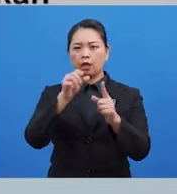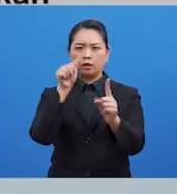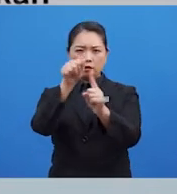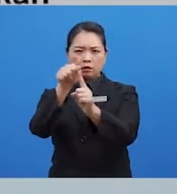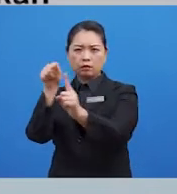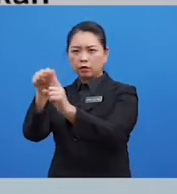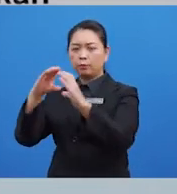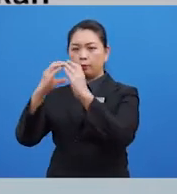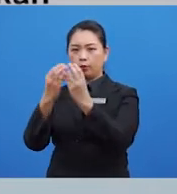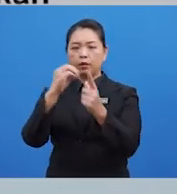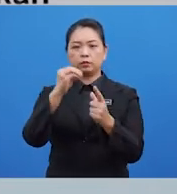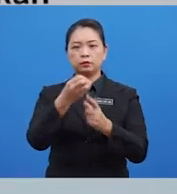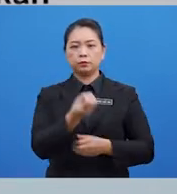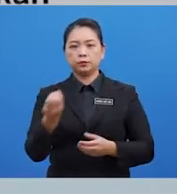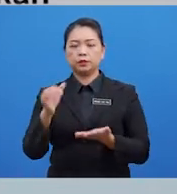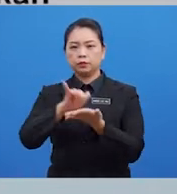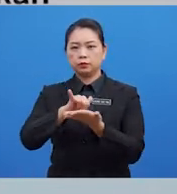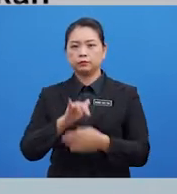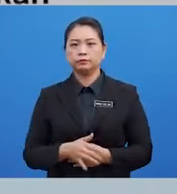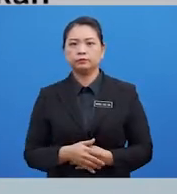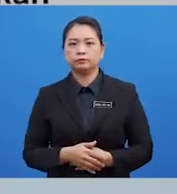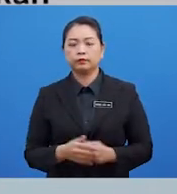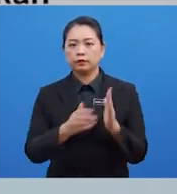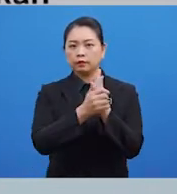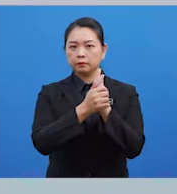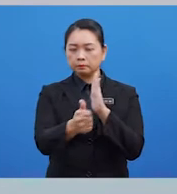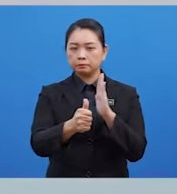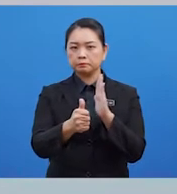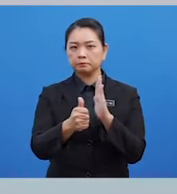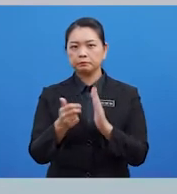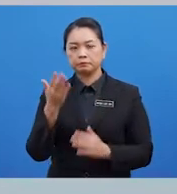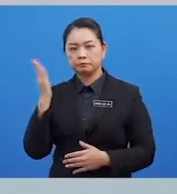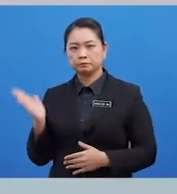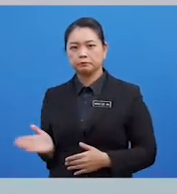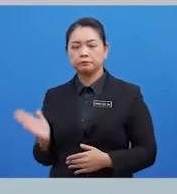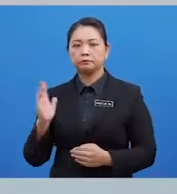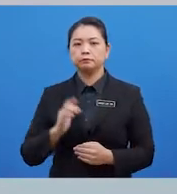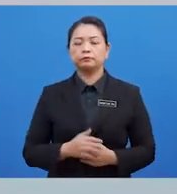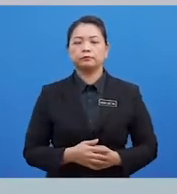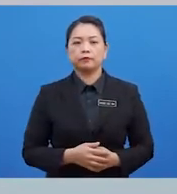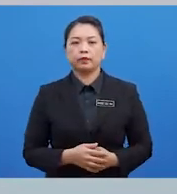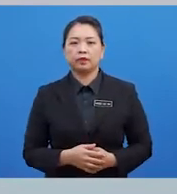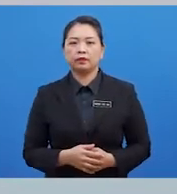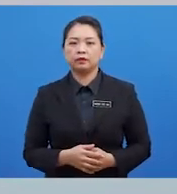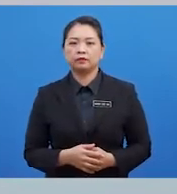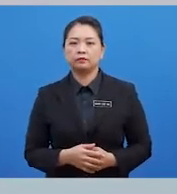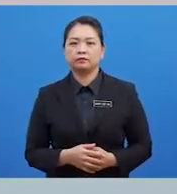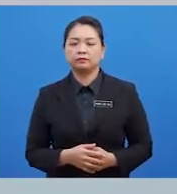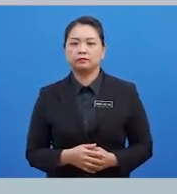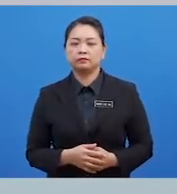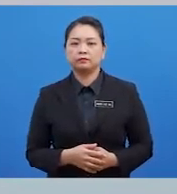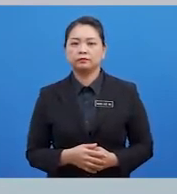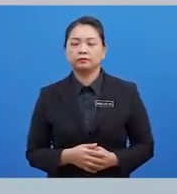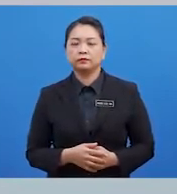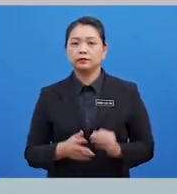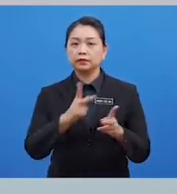Kedudukan Atau Arah Bola Atau Objek Tersebut Kemahiran Yang Seterusnya Dalam Kategori Pergerakan Ini